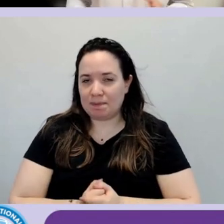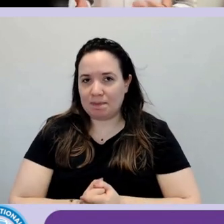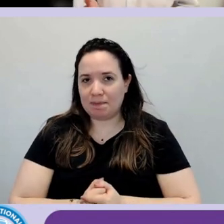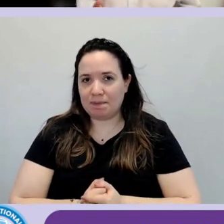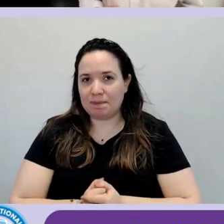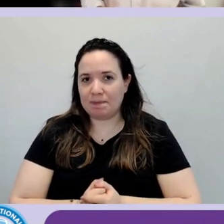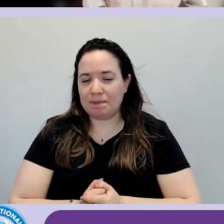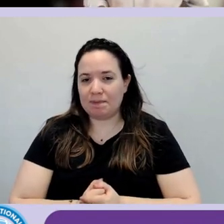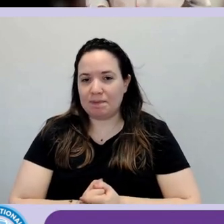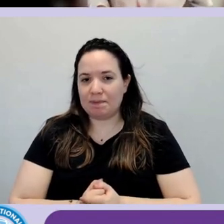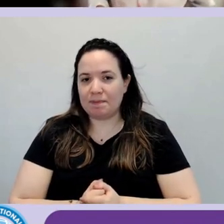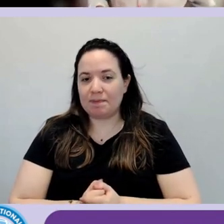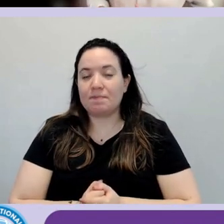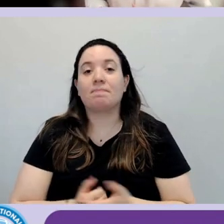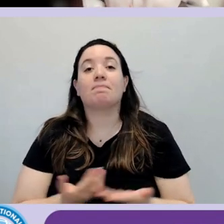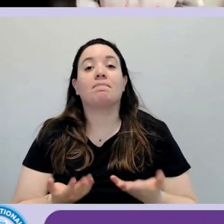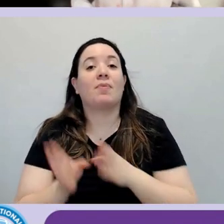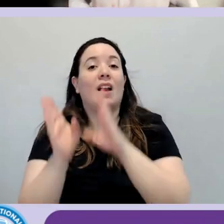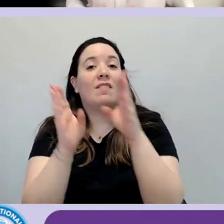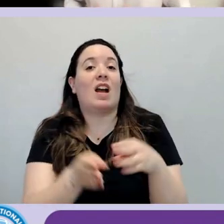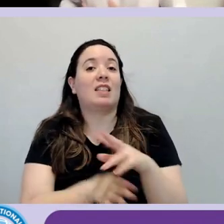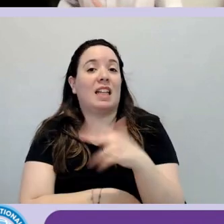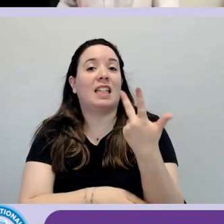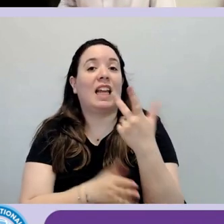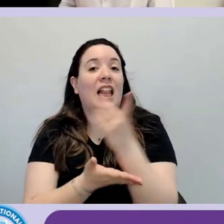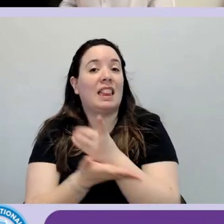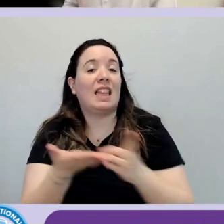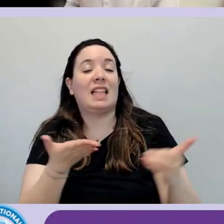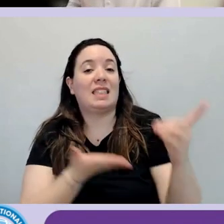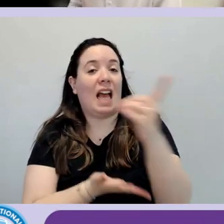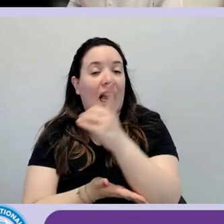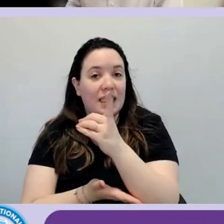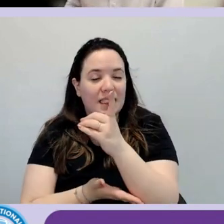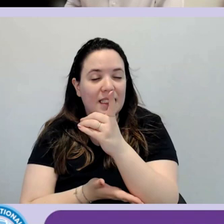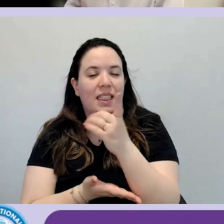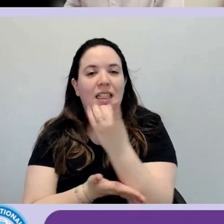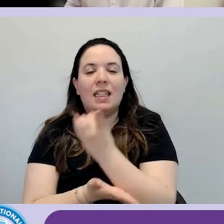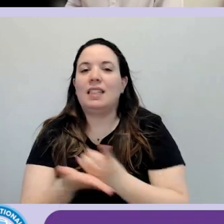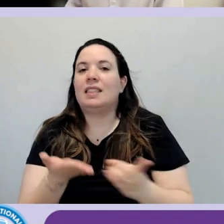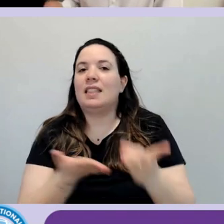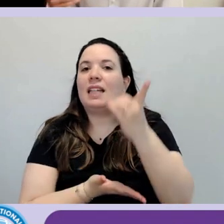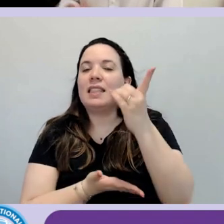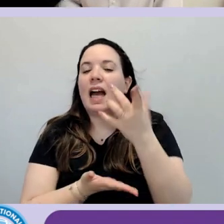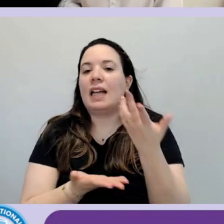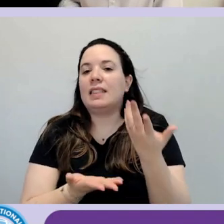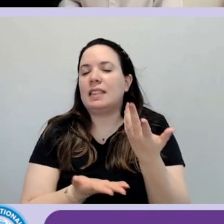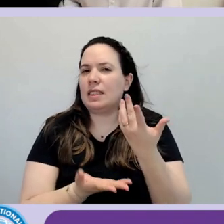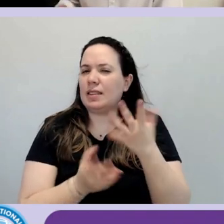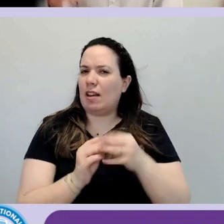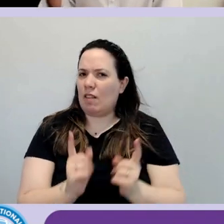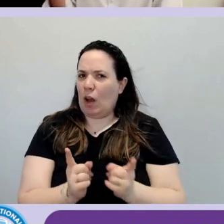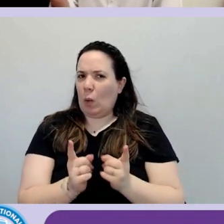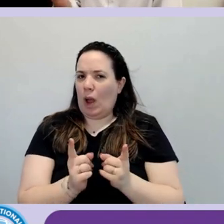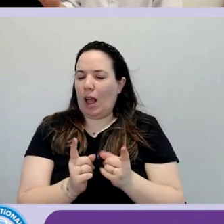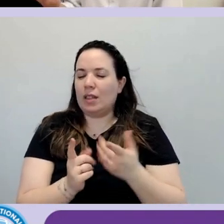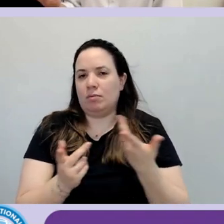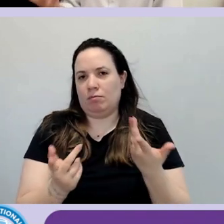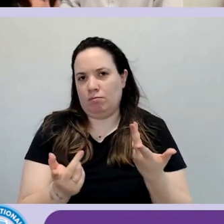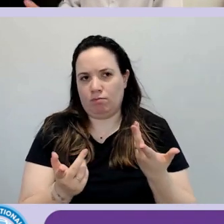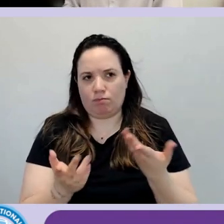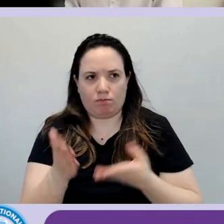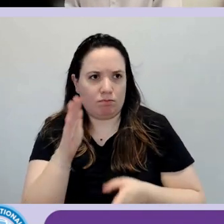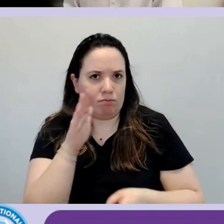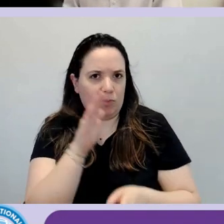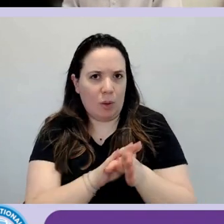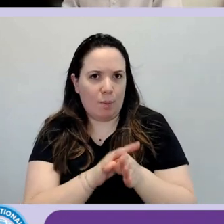Parte di design. Nella parte di design che cosa faccio? Normalmente parto dai principi